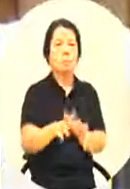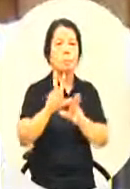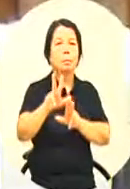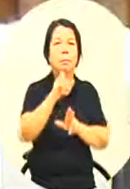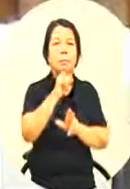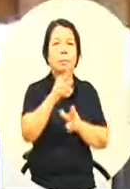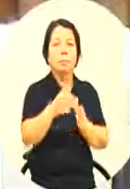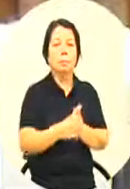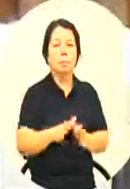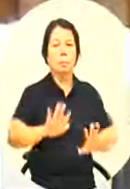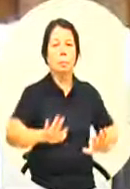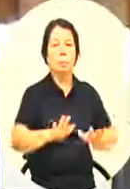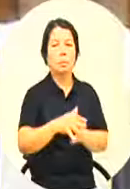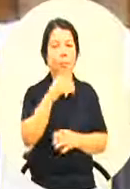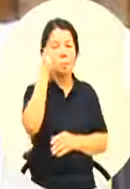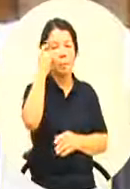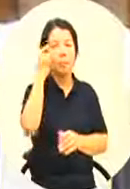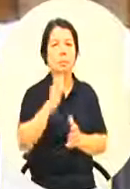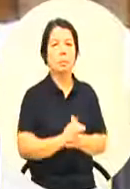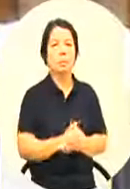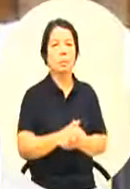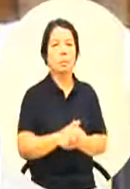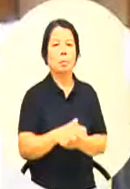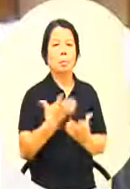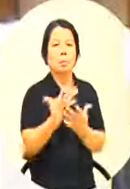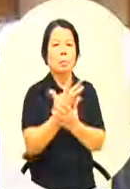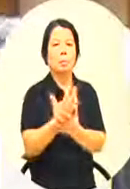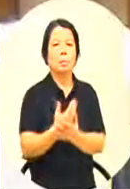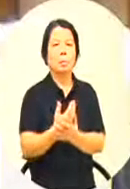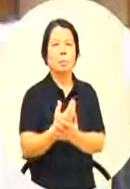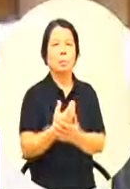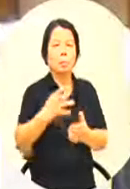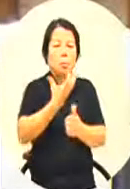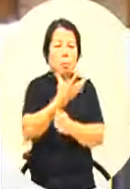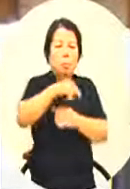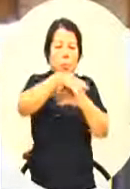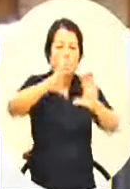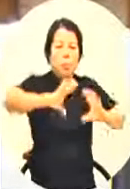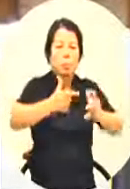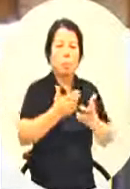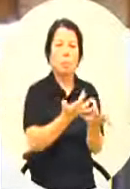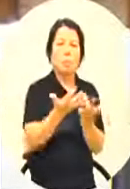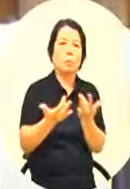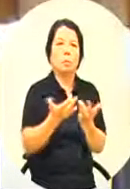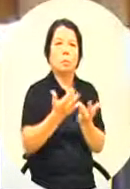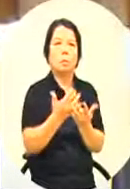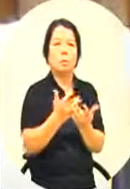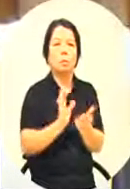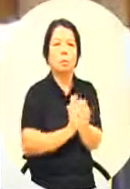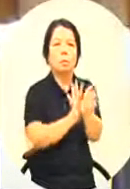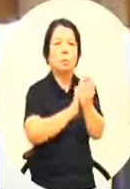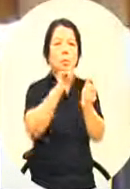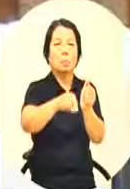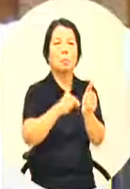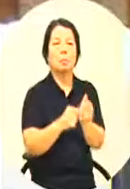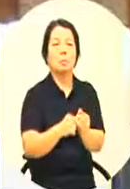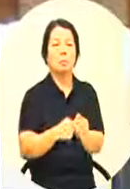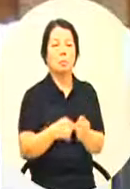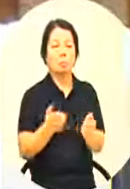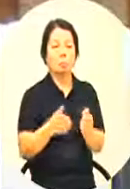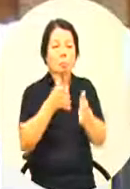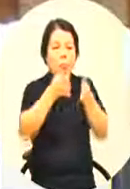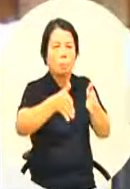现在的文化局的思维仍然局限在哪里我们就是扶持国产的影视我们就扶持国产的影视